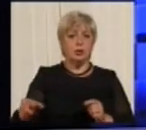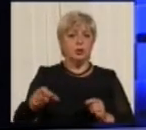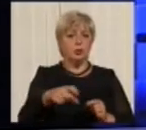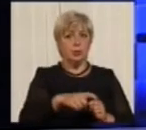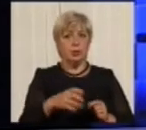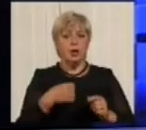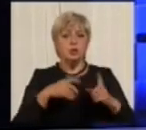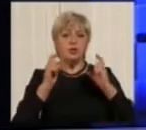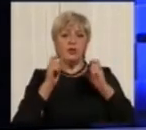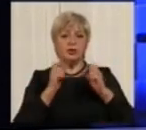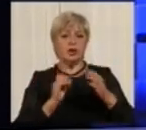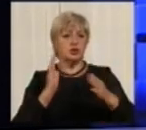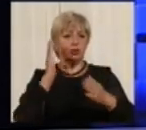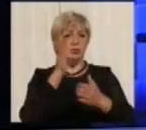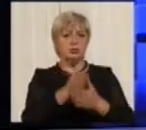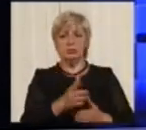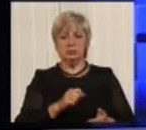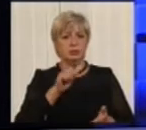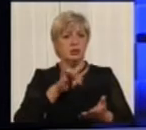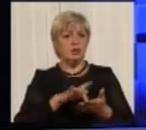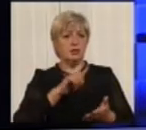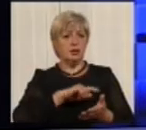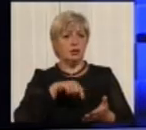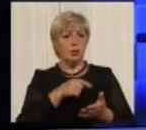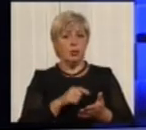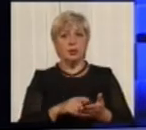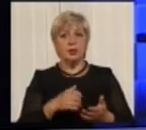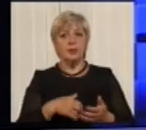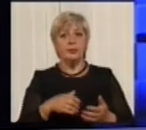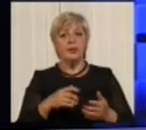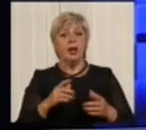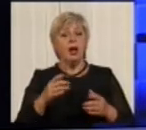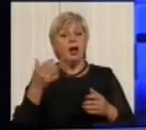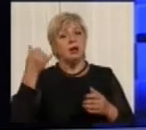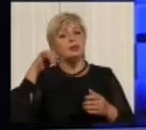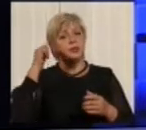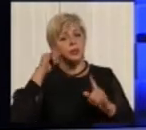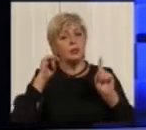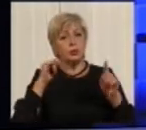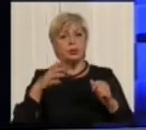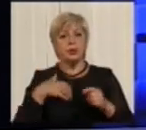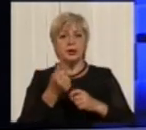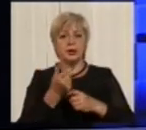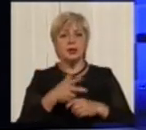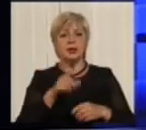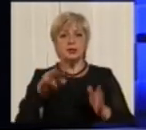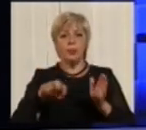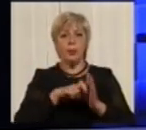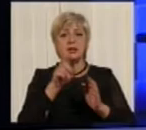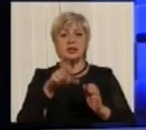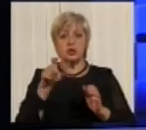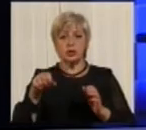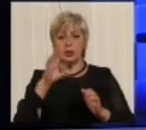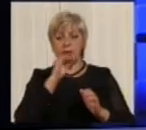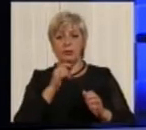об'їжджали місто об'їзною дорогою. Просто стосовно Кривого Рогу, кількість пасажирів у цій маршрутці, що